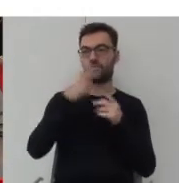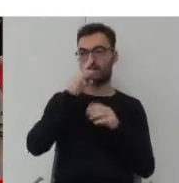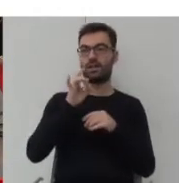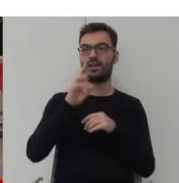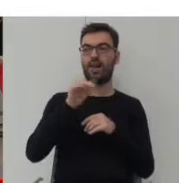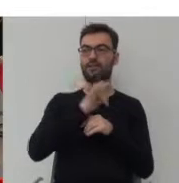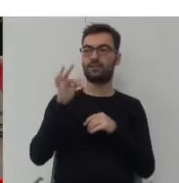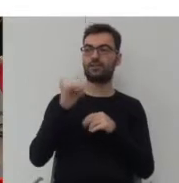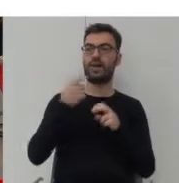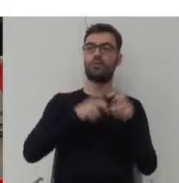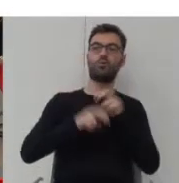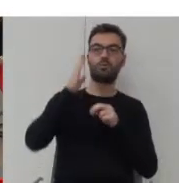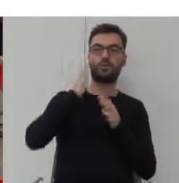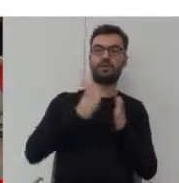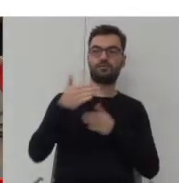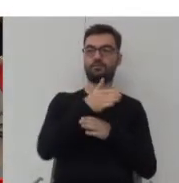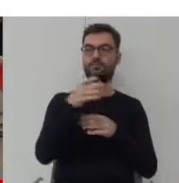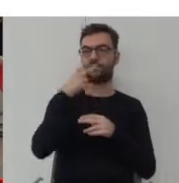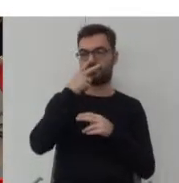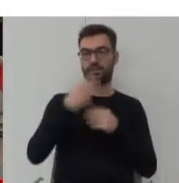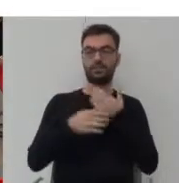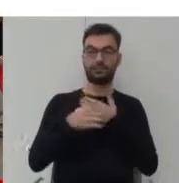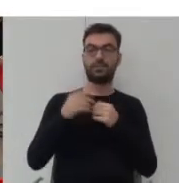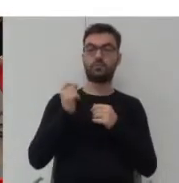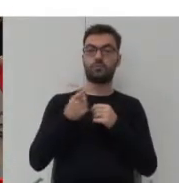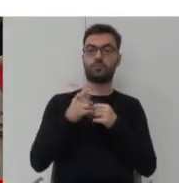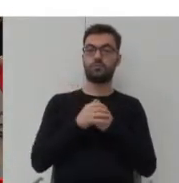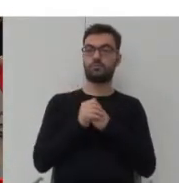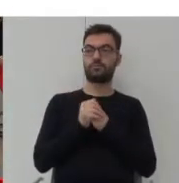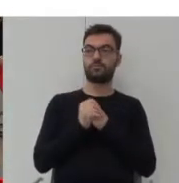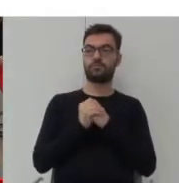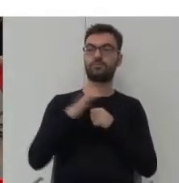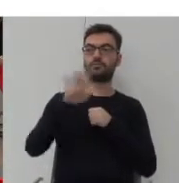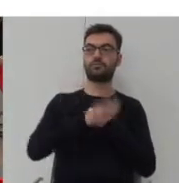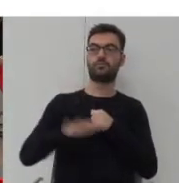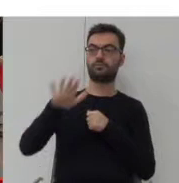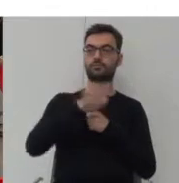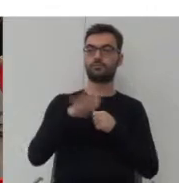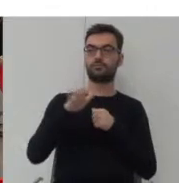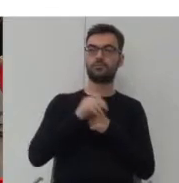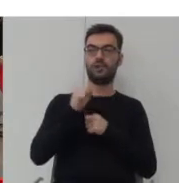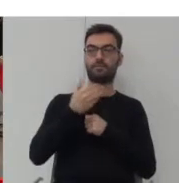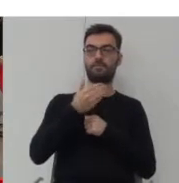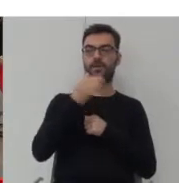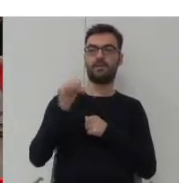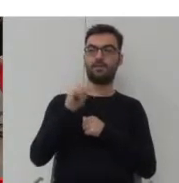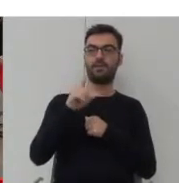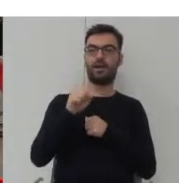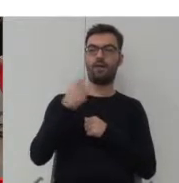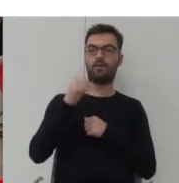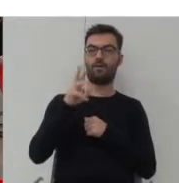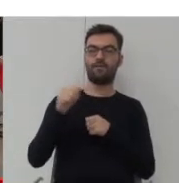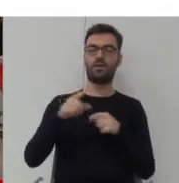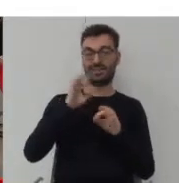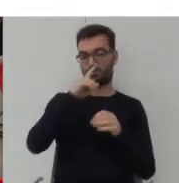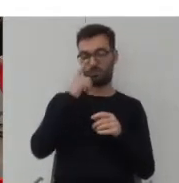jak poruszamy się po tym mieszkaniu i widzimy, że mamy też do czynienia z przestrzeniami amfiladowymi, które zostały zupełnie wyparte,